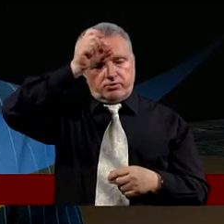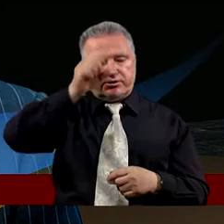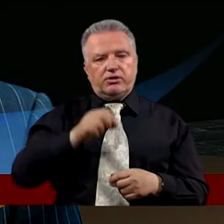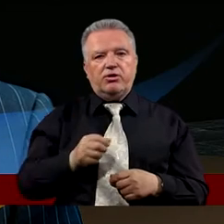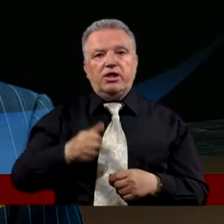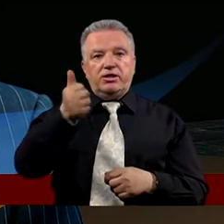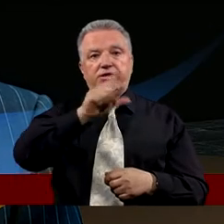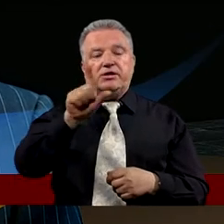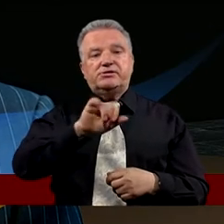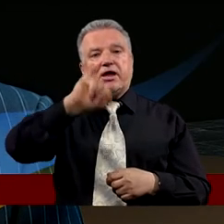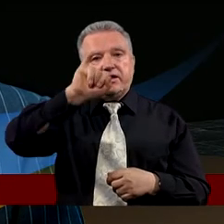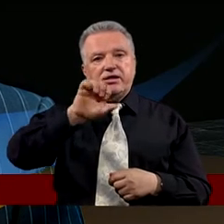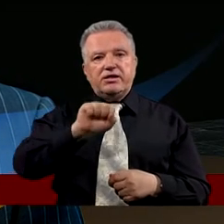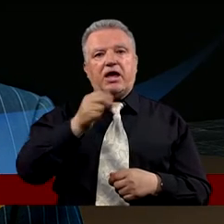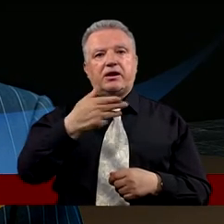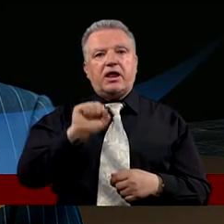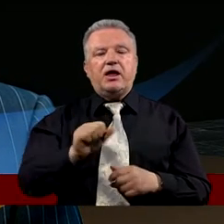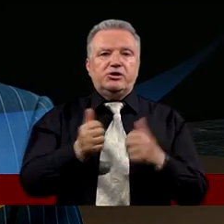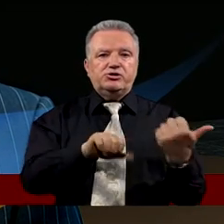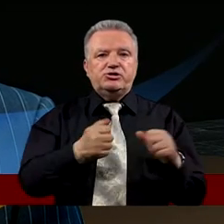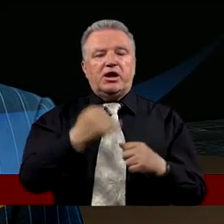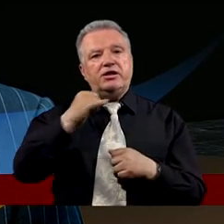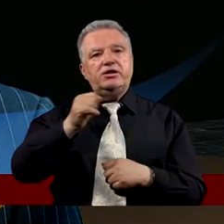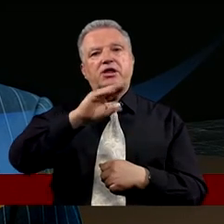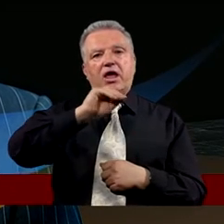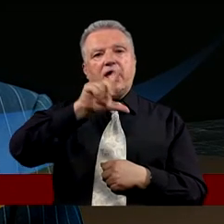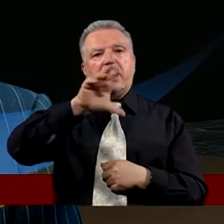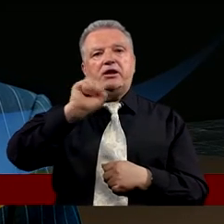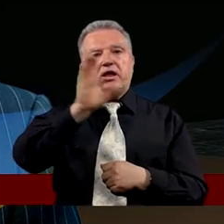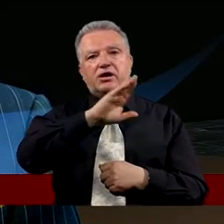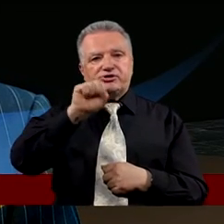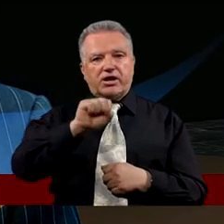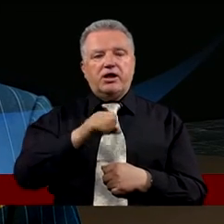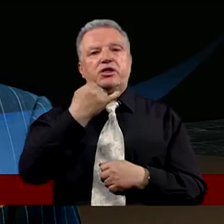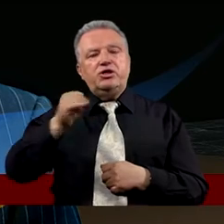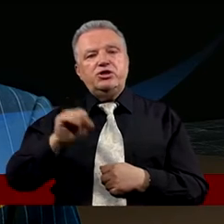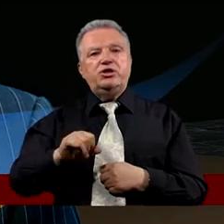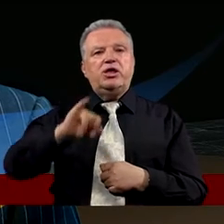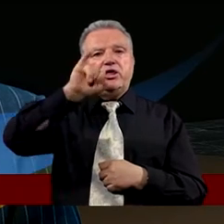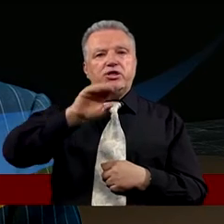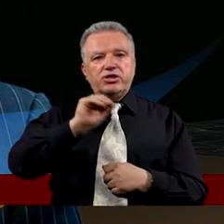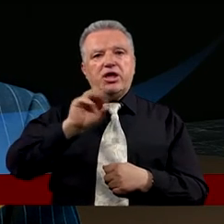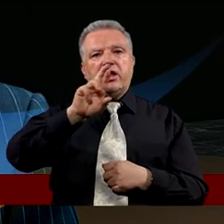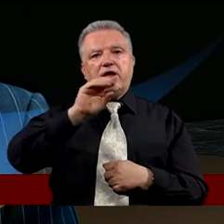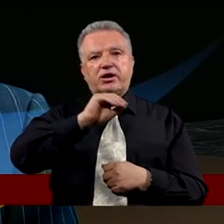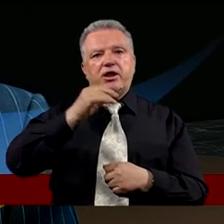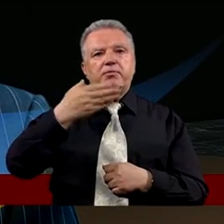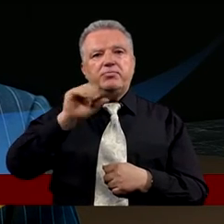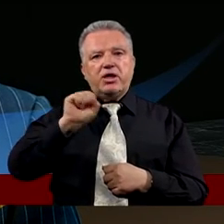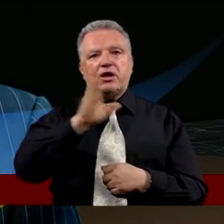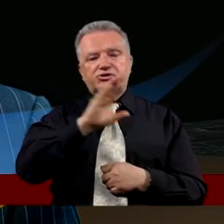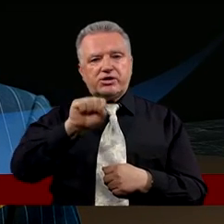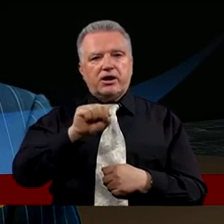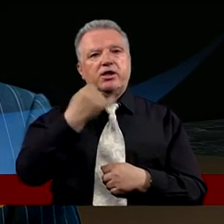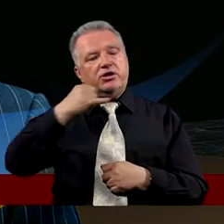Jedni za Jana Chrzciciela, inni za Eliasza, jeszcze inni za Jeremiasza albo za jednego z